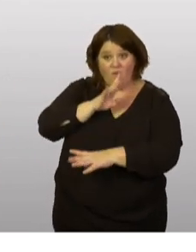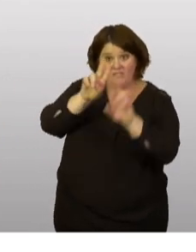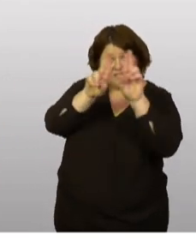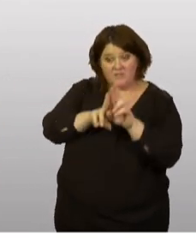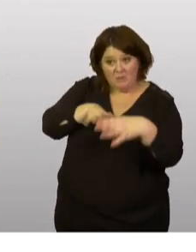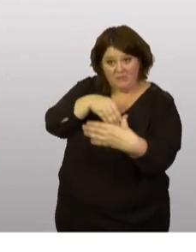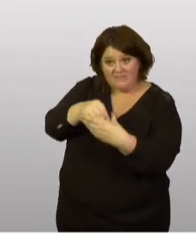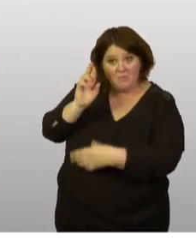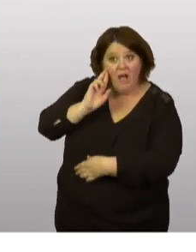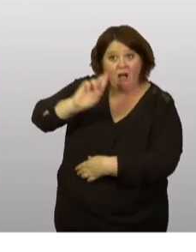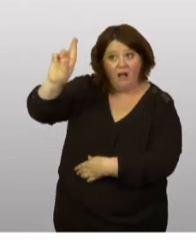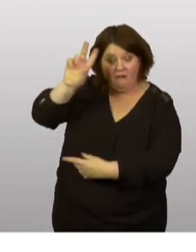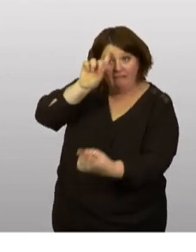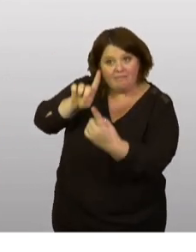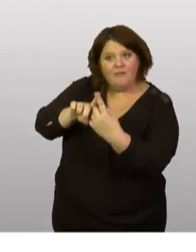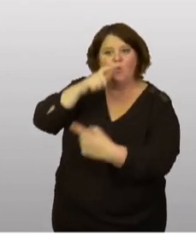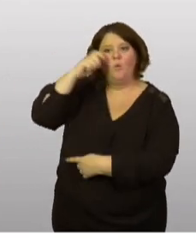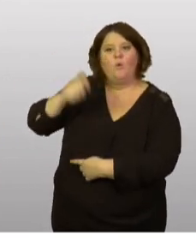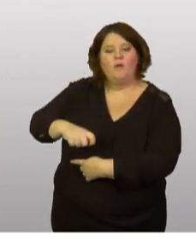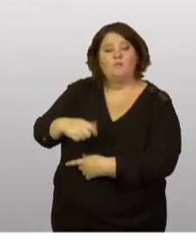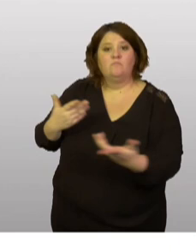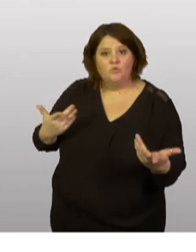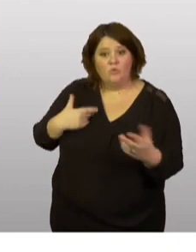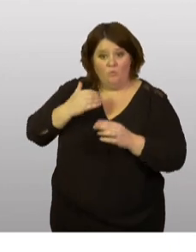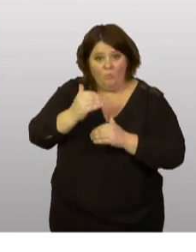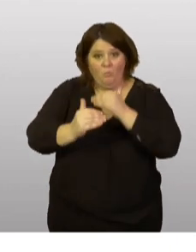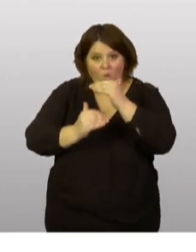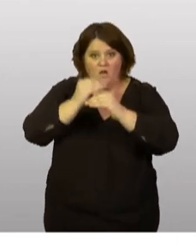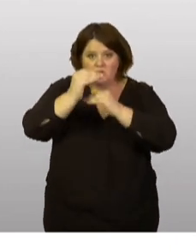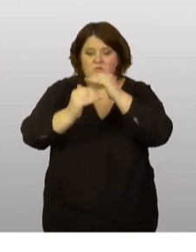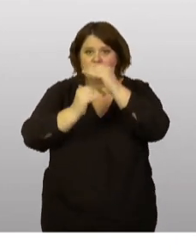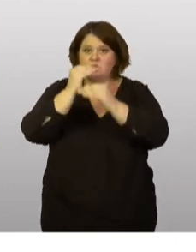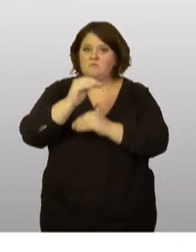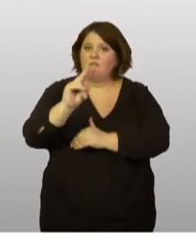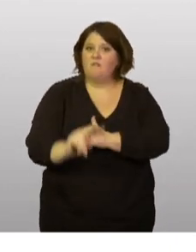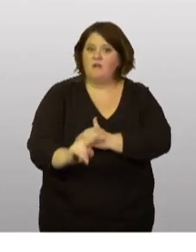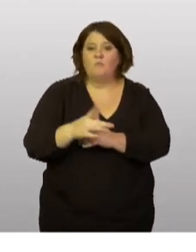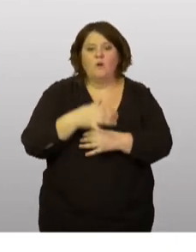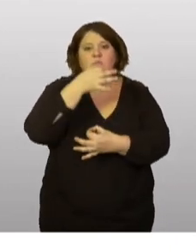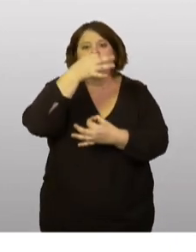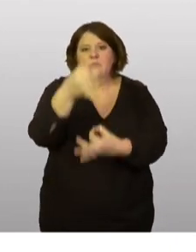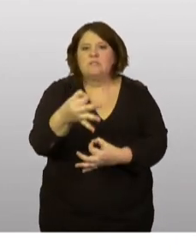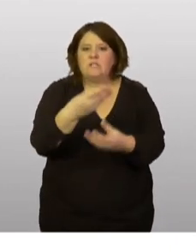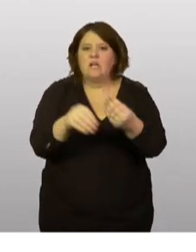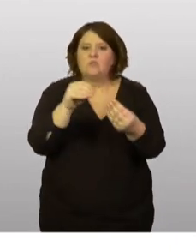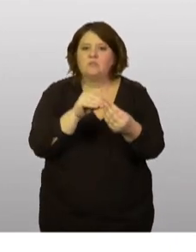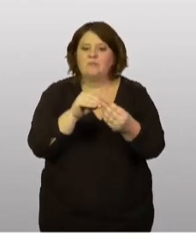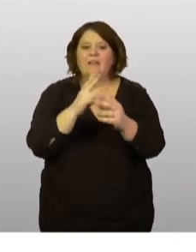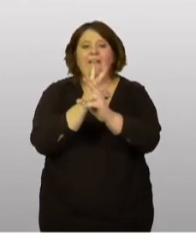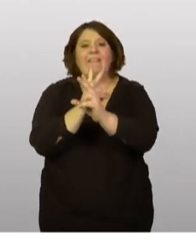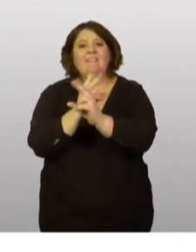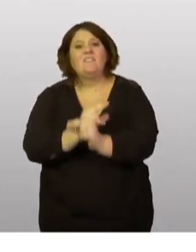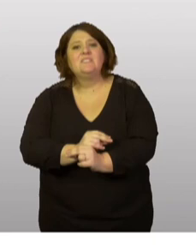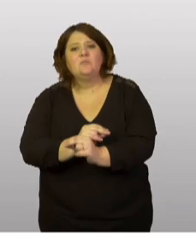internationales autour de la question ukrainienne. Donc nous progressons très largement. Je précise que la définition des